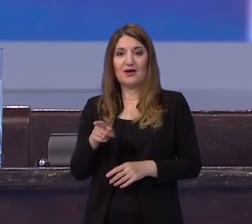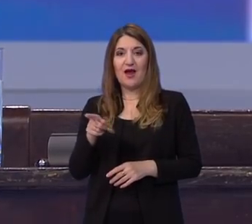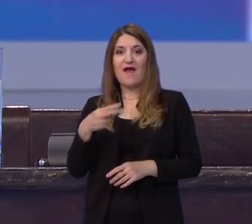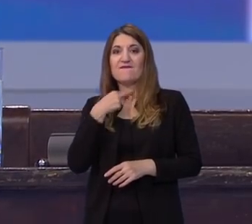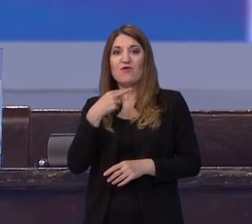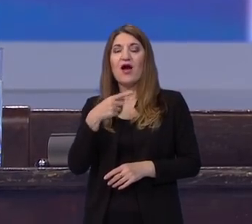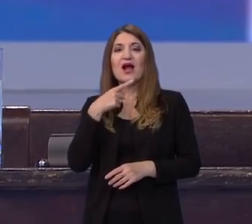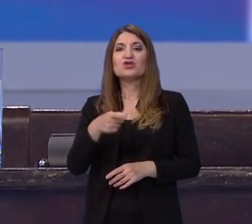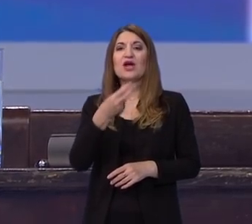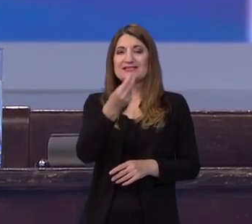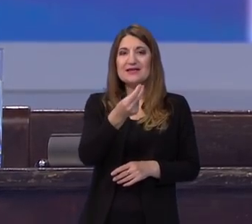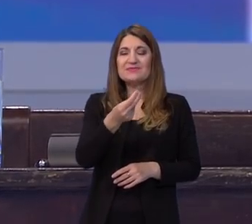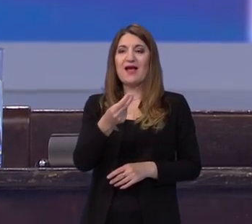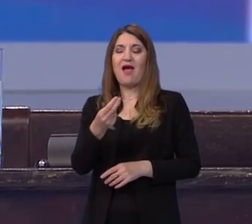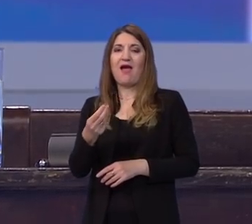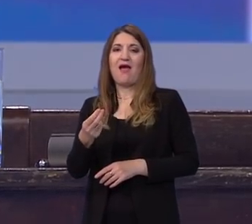Vukovaru. Vaš komentar?